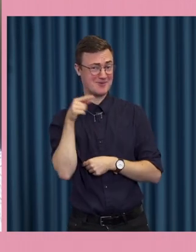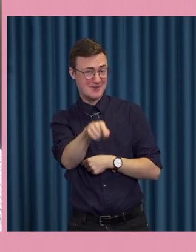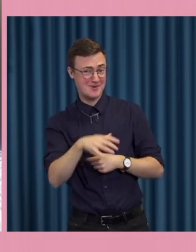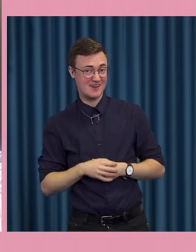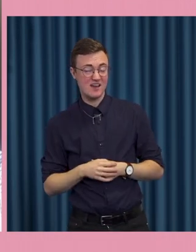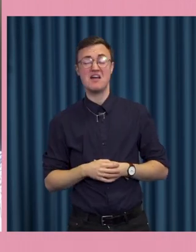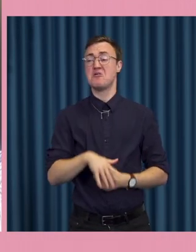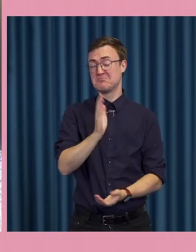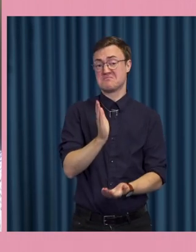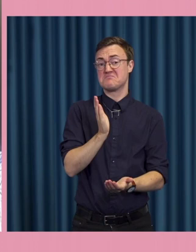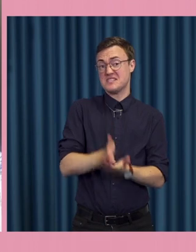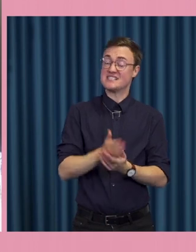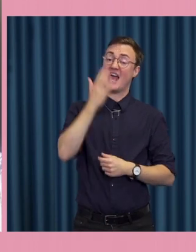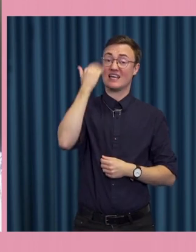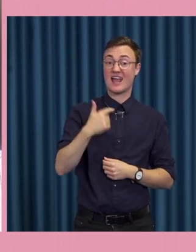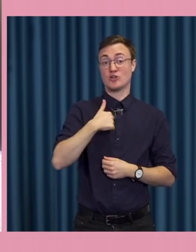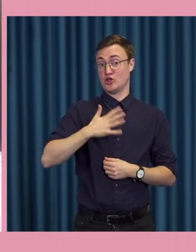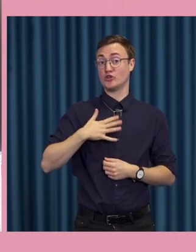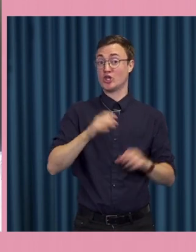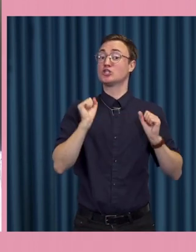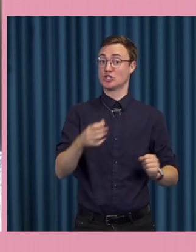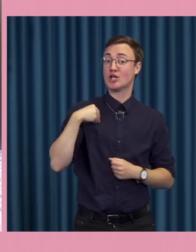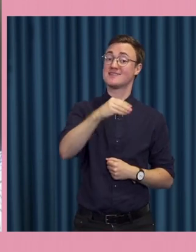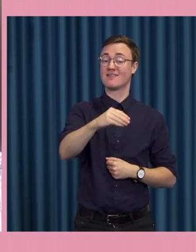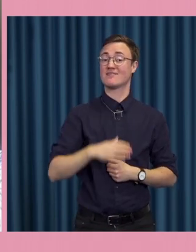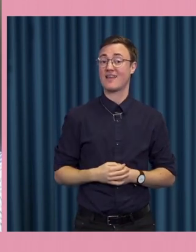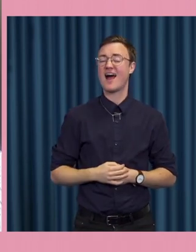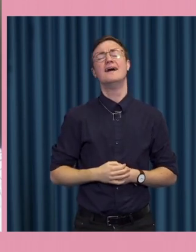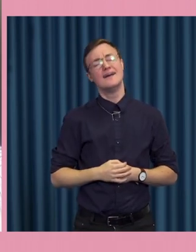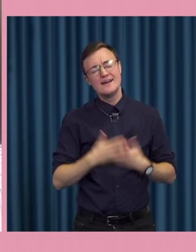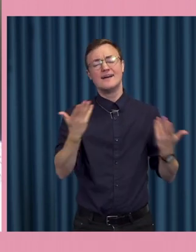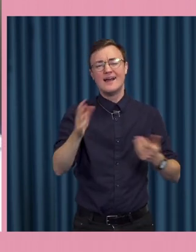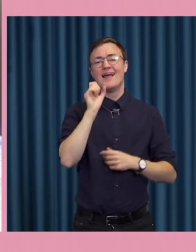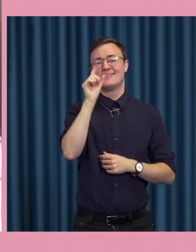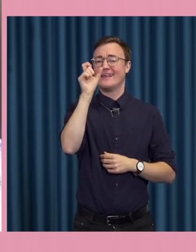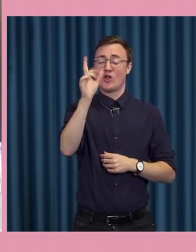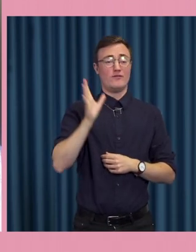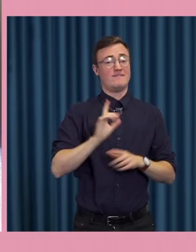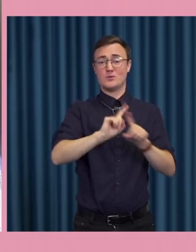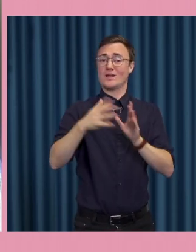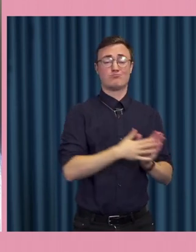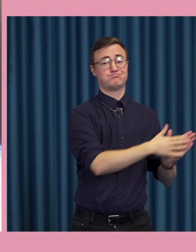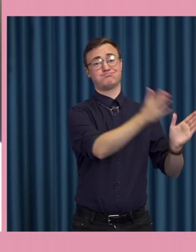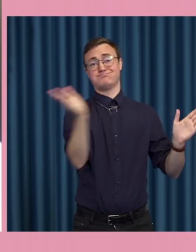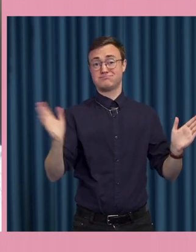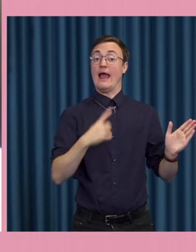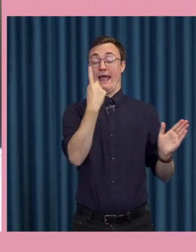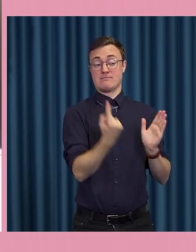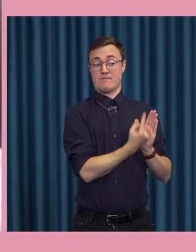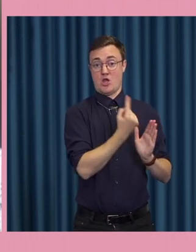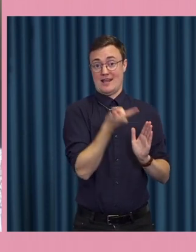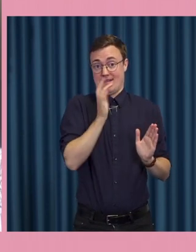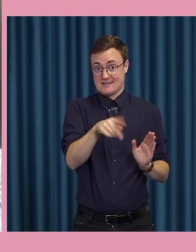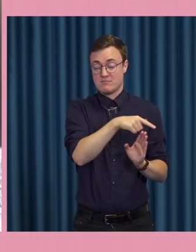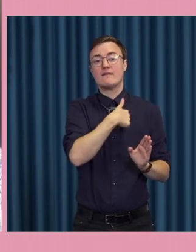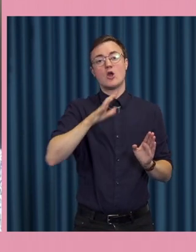det skulle vi säkert kunna ha det borde vi ha alltså vi skulle kunna man kan tänka sig det digitala på flera sätt en möjlighet är ju att vi har ju en